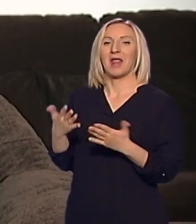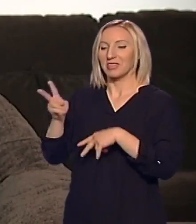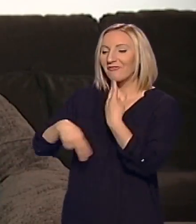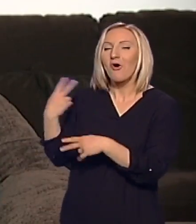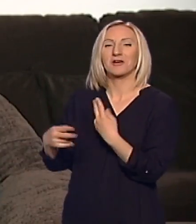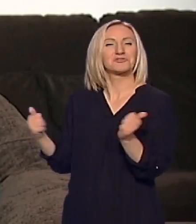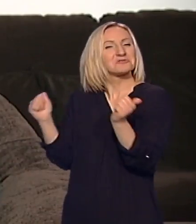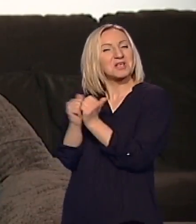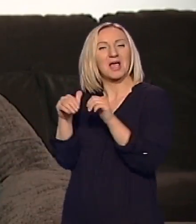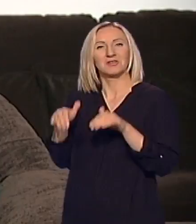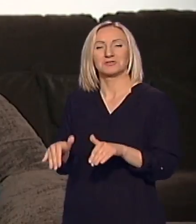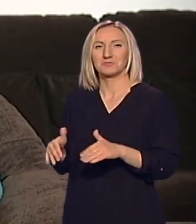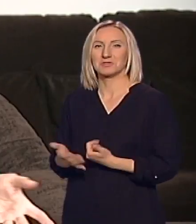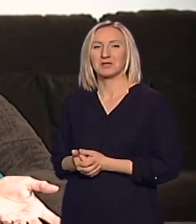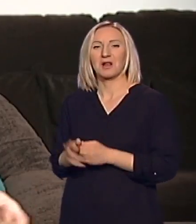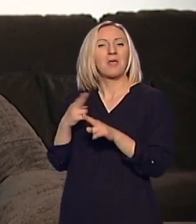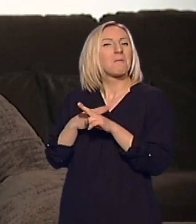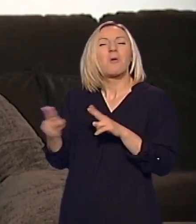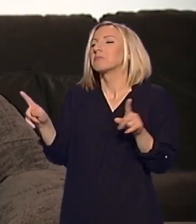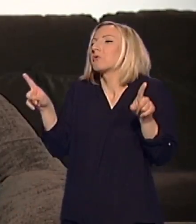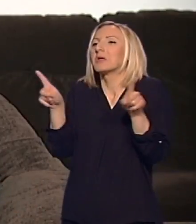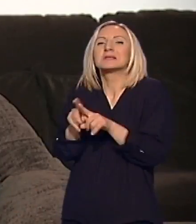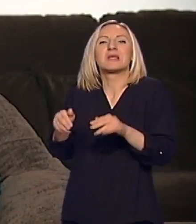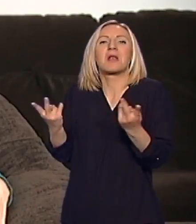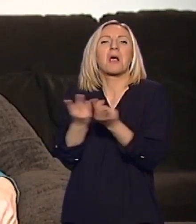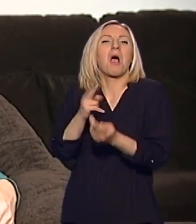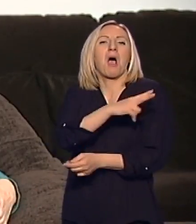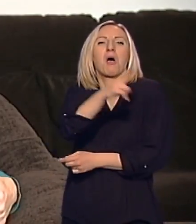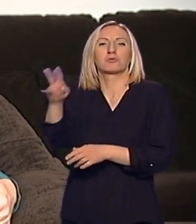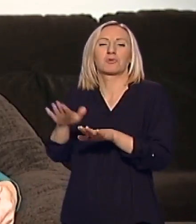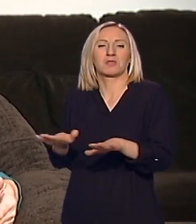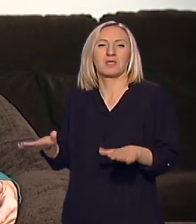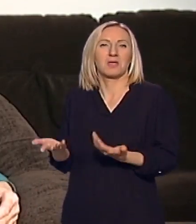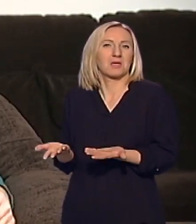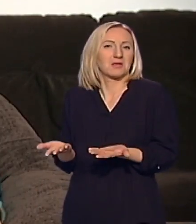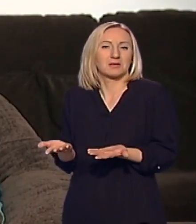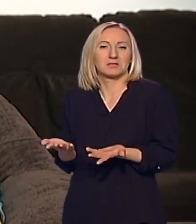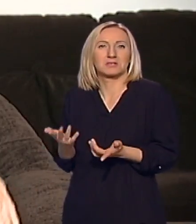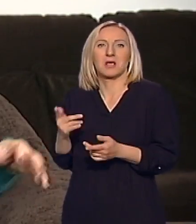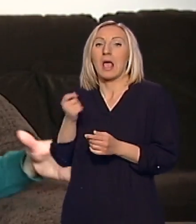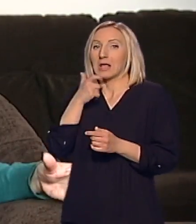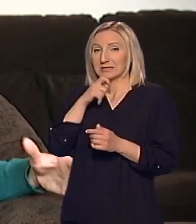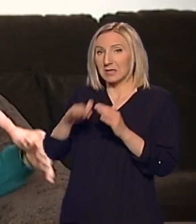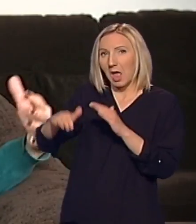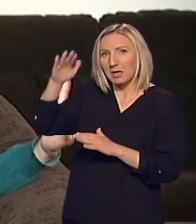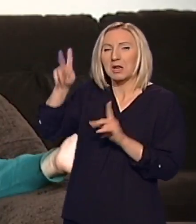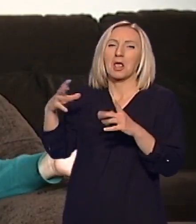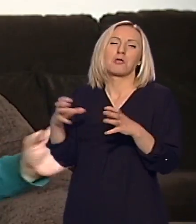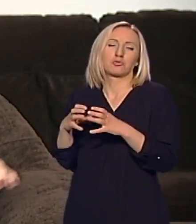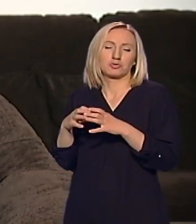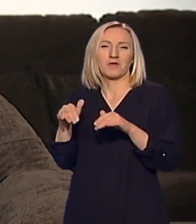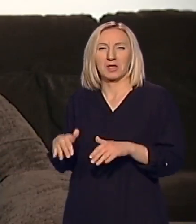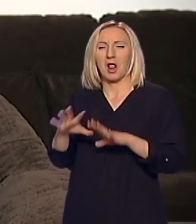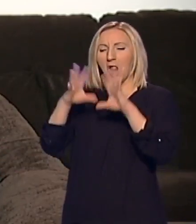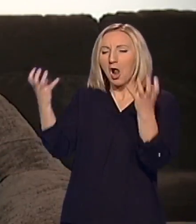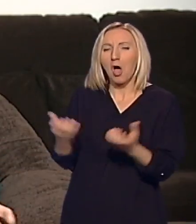Zajedno smo se igrali. Potpuno iste igre kao i ostale deca. Kad smo bili stare, će neki društveni igrali. Znači lopta, trčanje